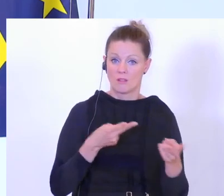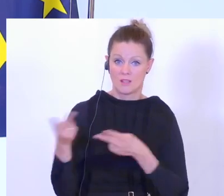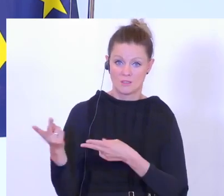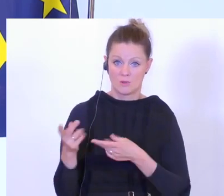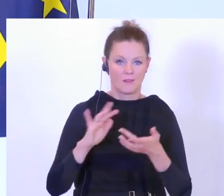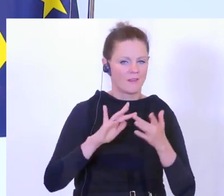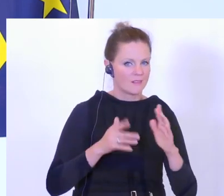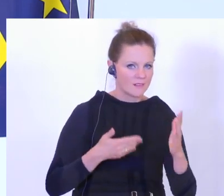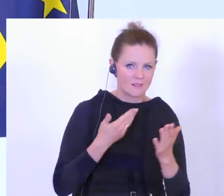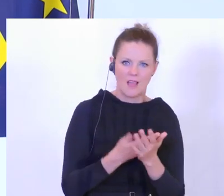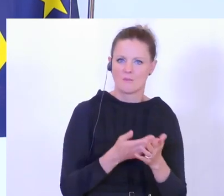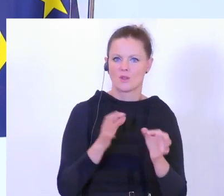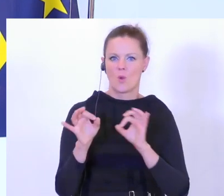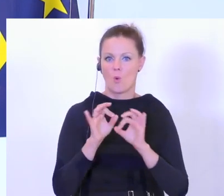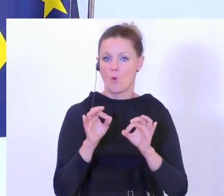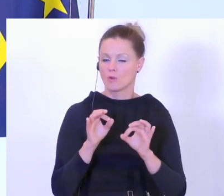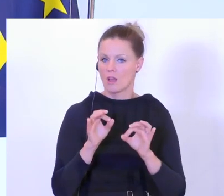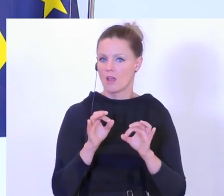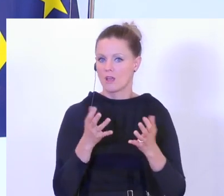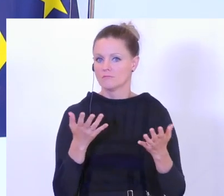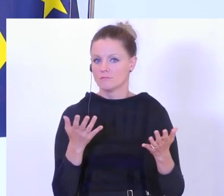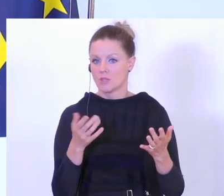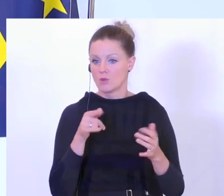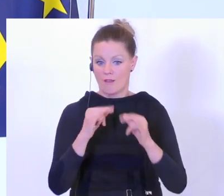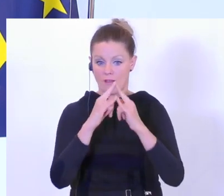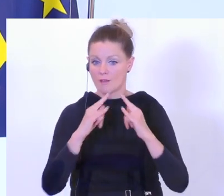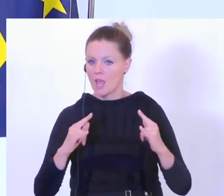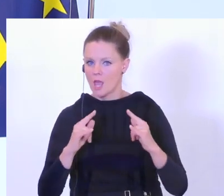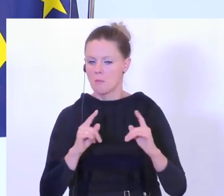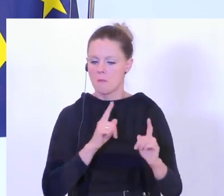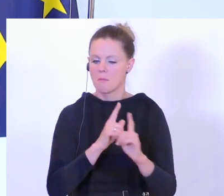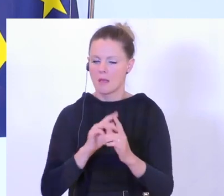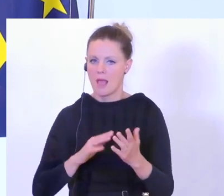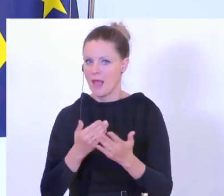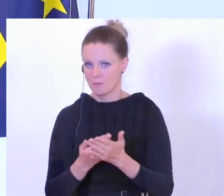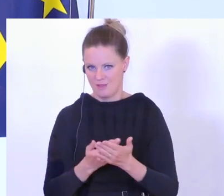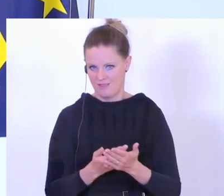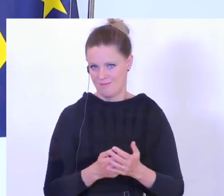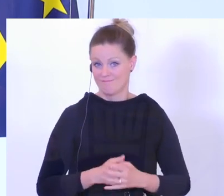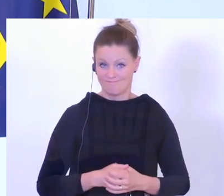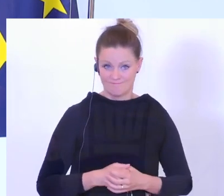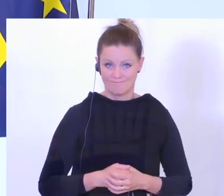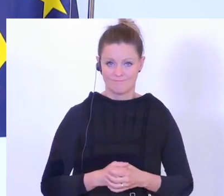bieten es im Internet an oder Sie bieten es auch direkt in diesen Camps an, von denen ich gesprochen habe vorher.